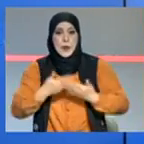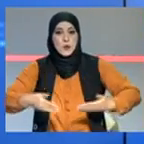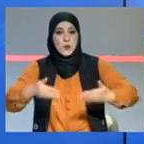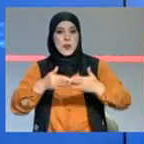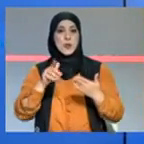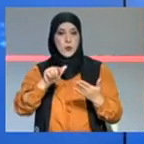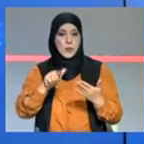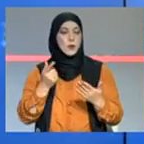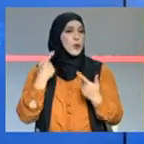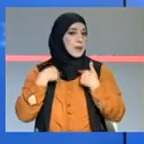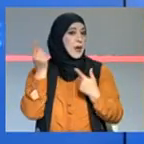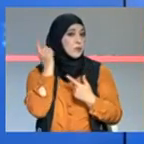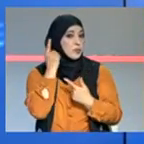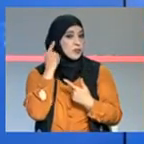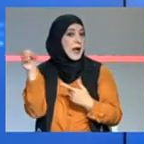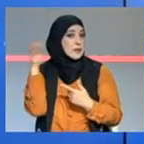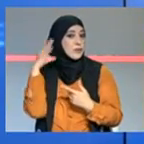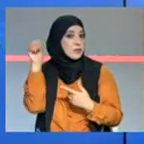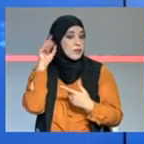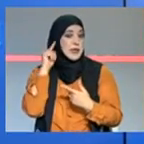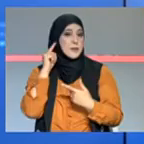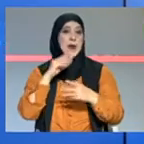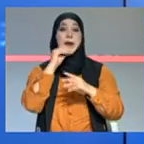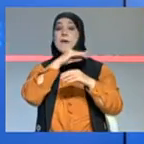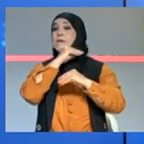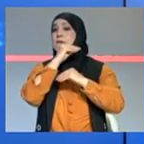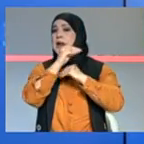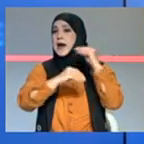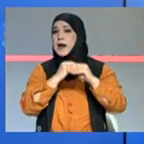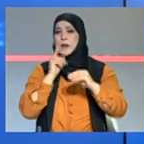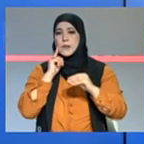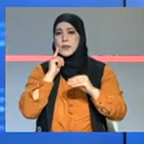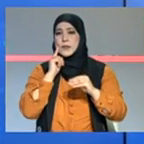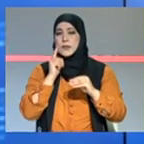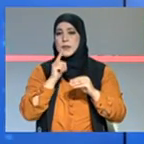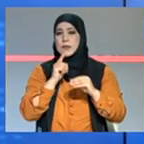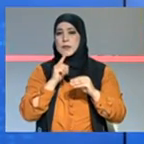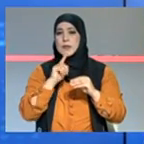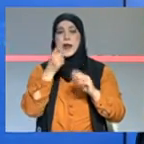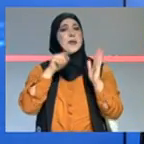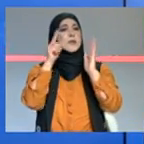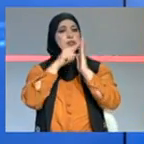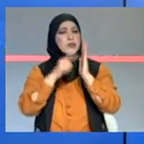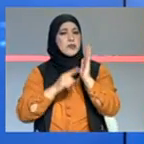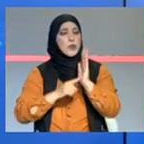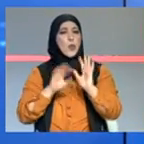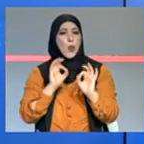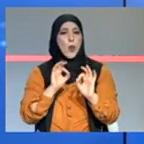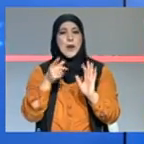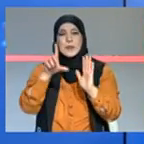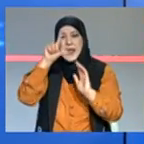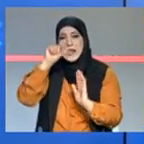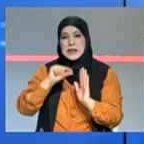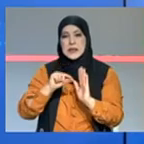حسب ما تقال في العالم التغييرات ضئيلة جدا متأثرش على مدى نجاعة المضادات ضد